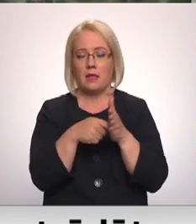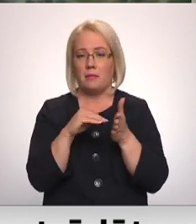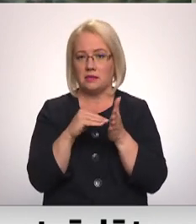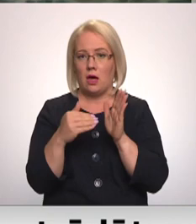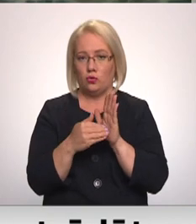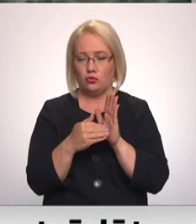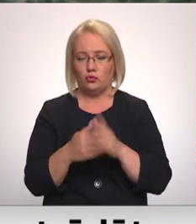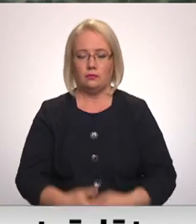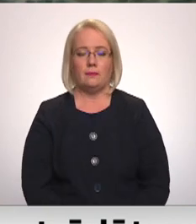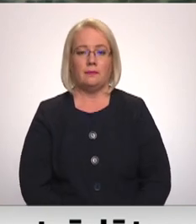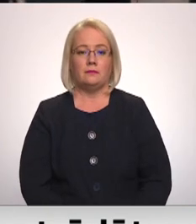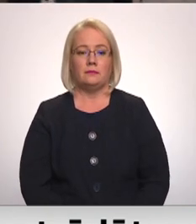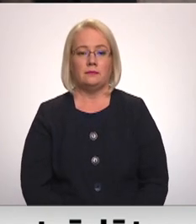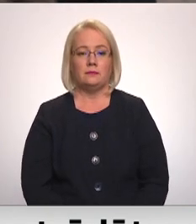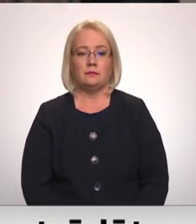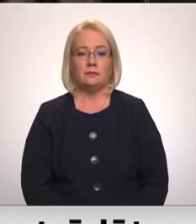Plašāk, Dāvids Freidenfields.